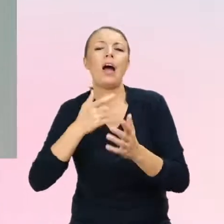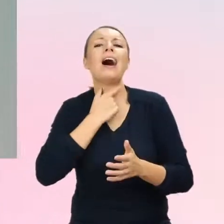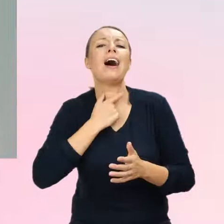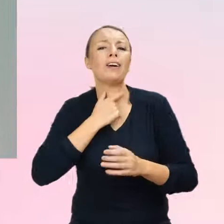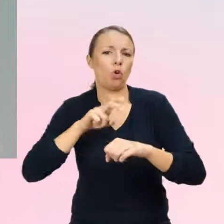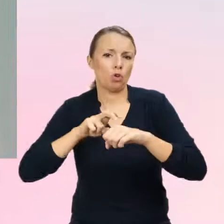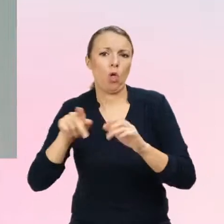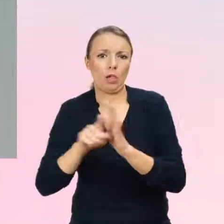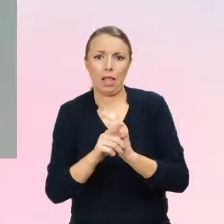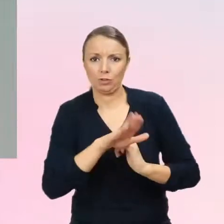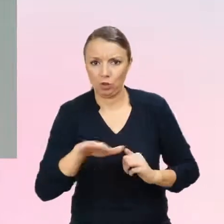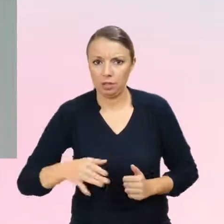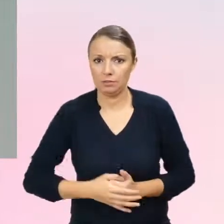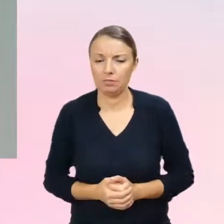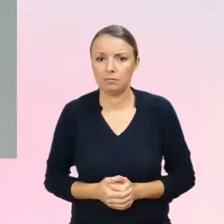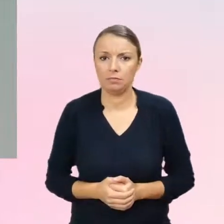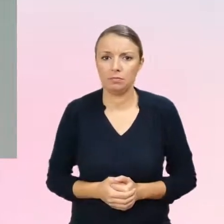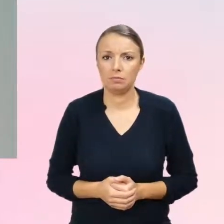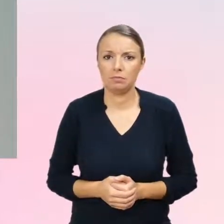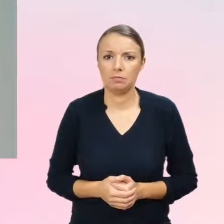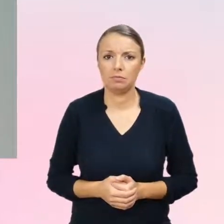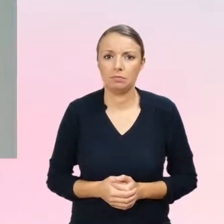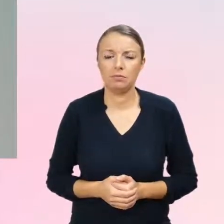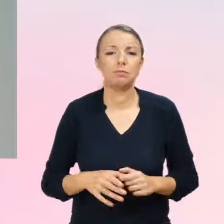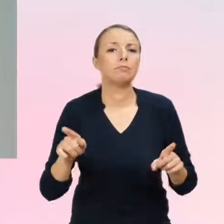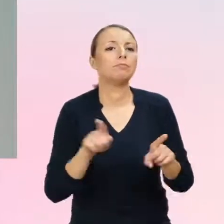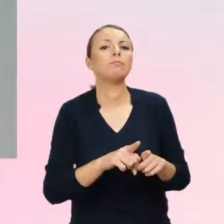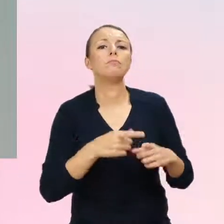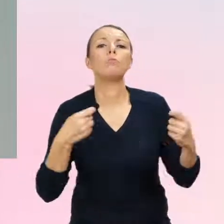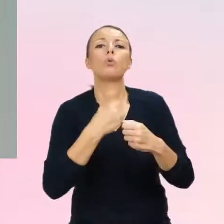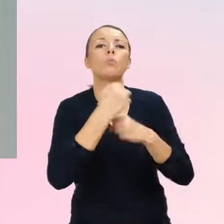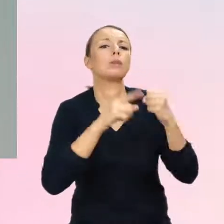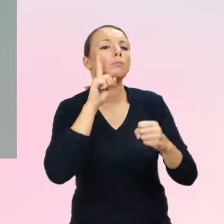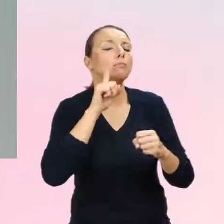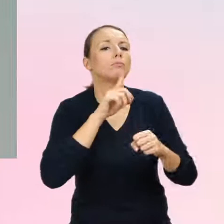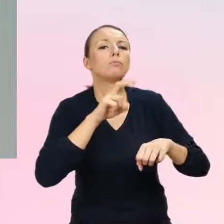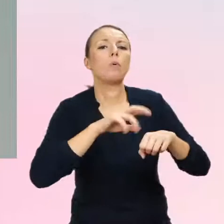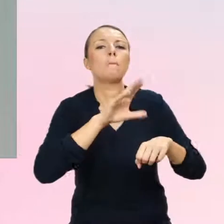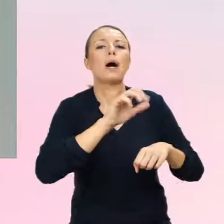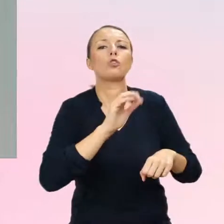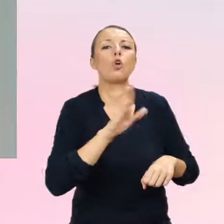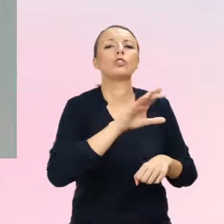przy współpracy też z doktorem Bartoszem Grabskim, który jest psychiatrą,